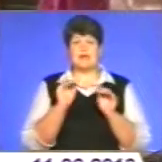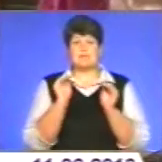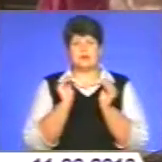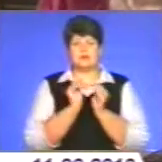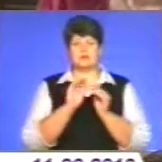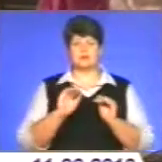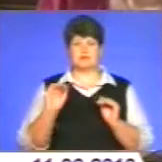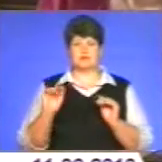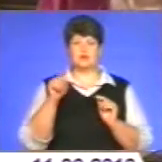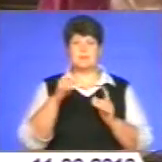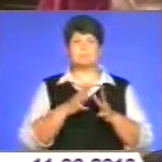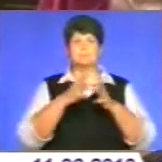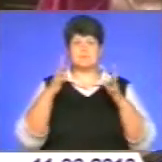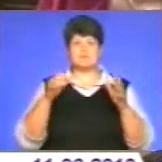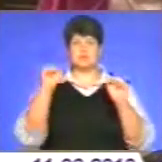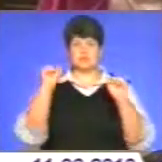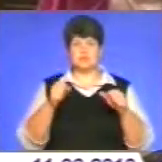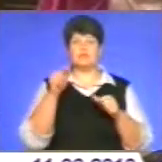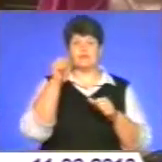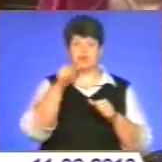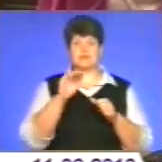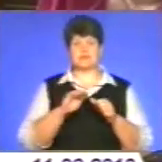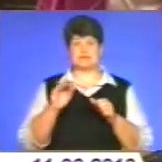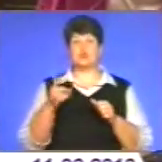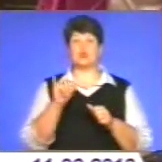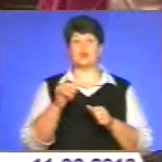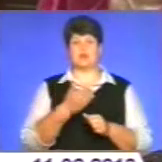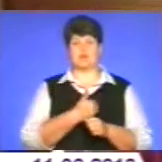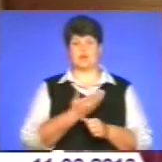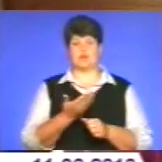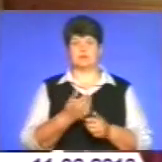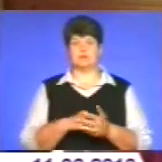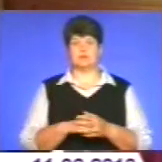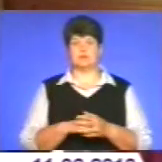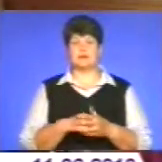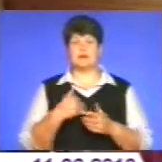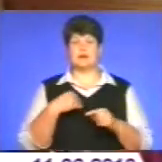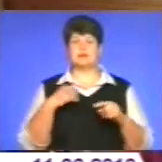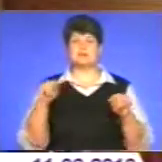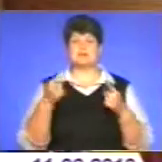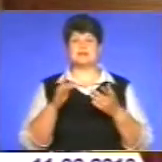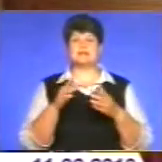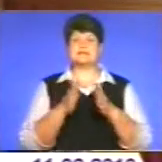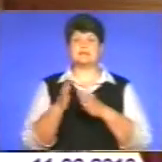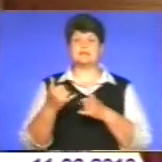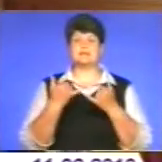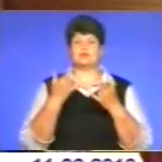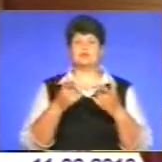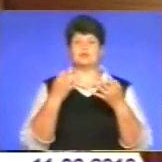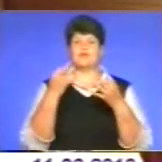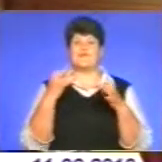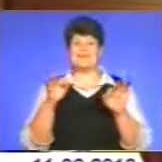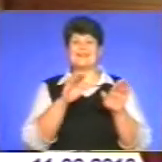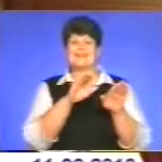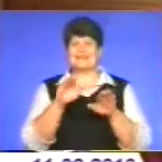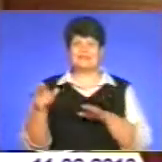Тоді більша ймовірність потрапити у той садочок, який ви забажаєте. Ми створювали цю систему для того, щоб зробити вільний, рівний